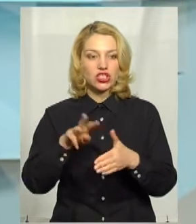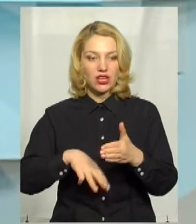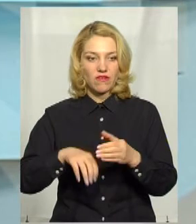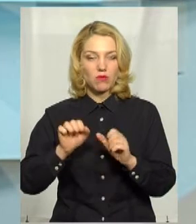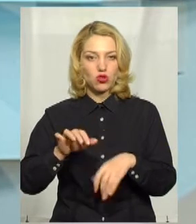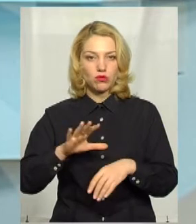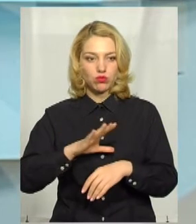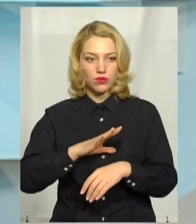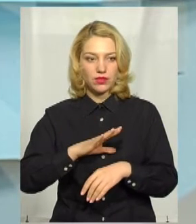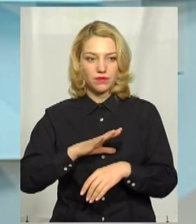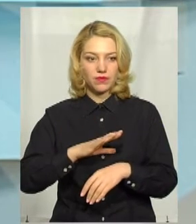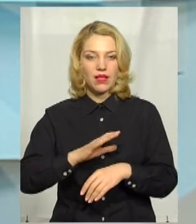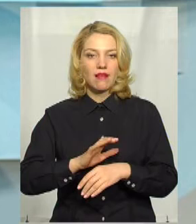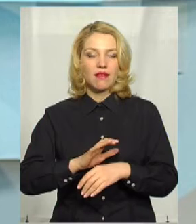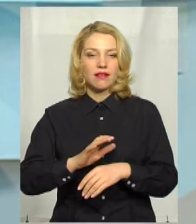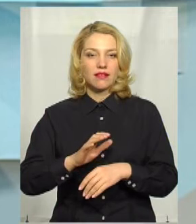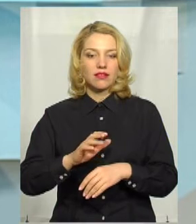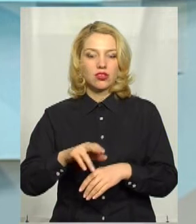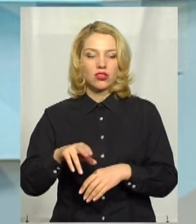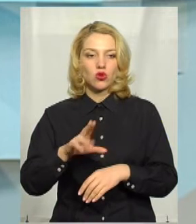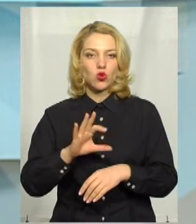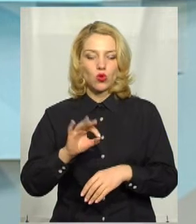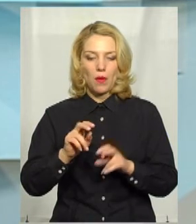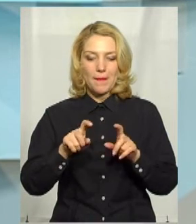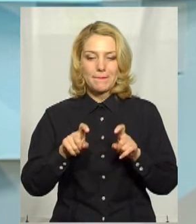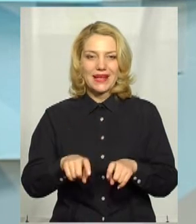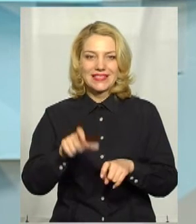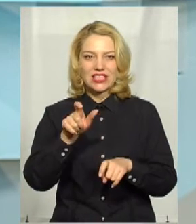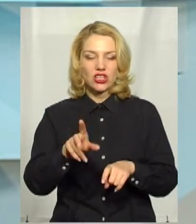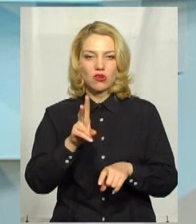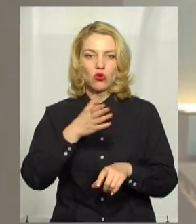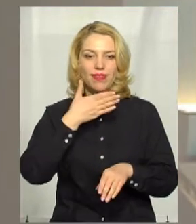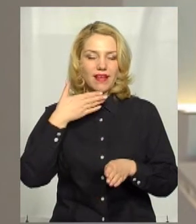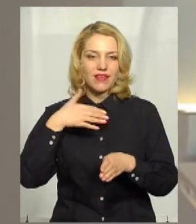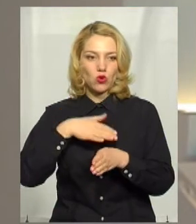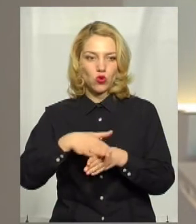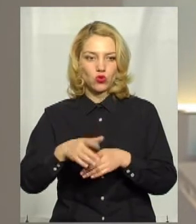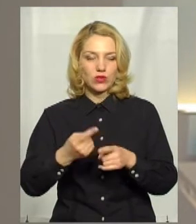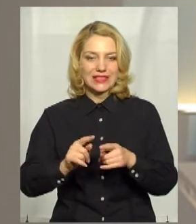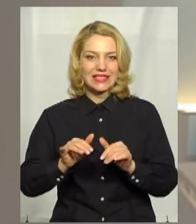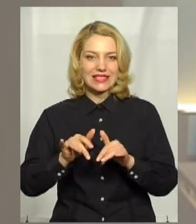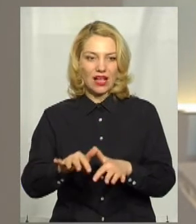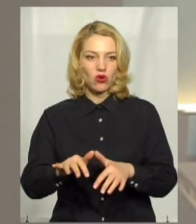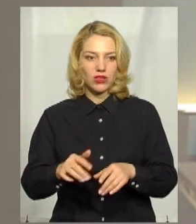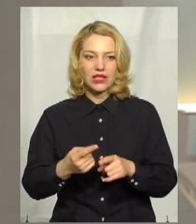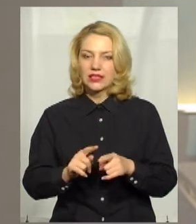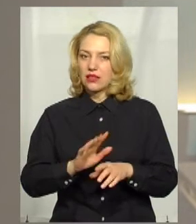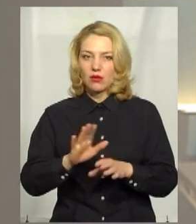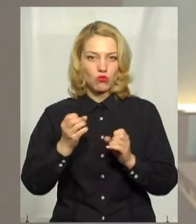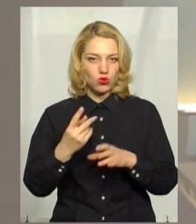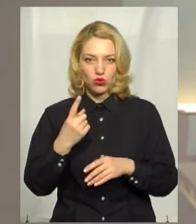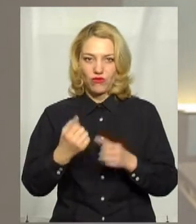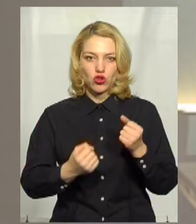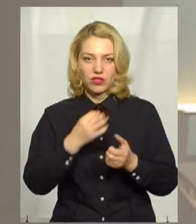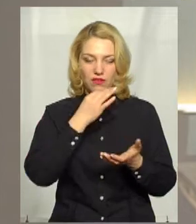санкція може бути направлена і до пасажира, який не виконує саме ці заходи. Це не тільки водіїв